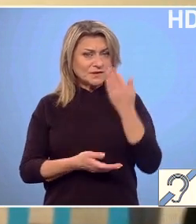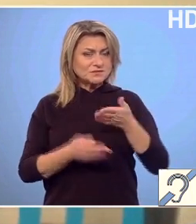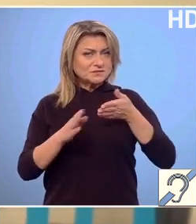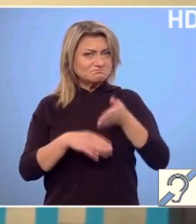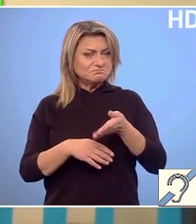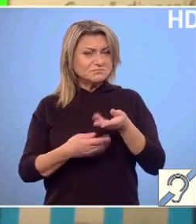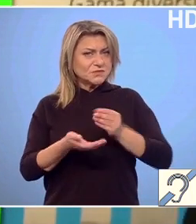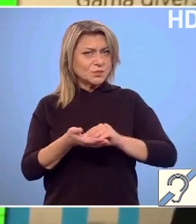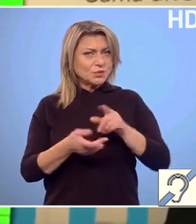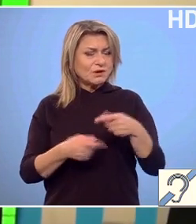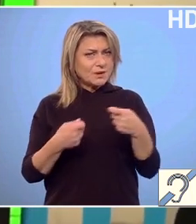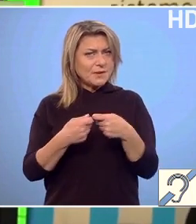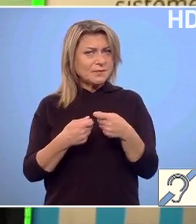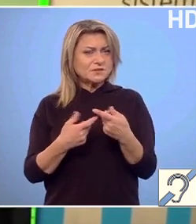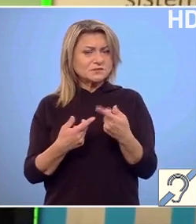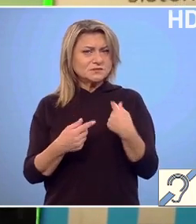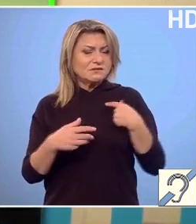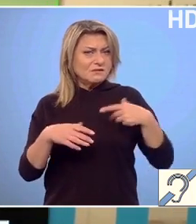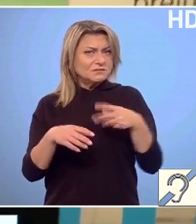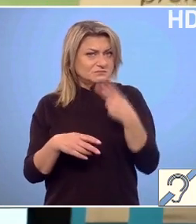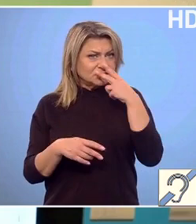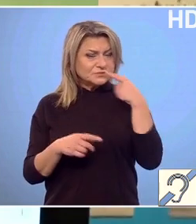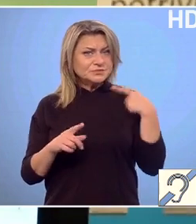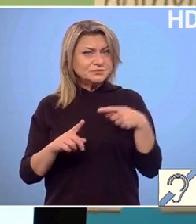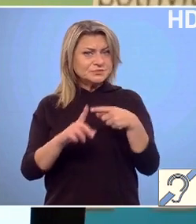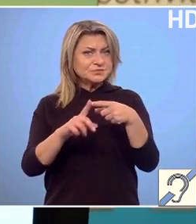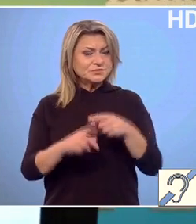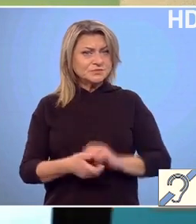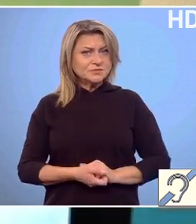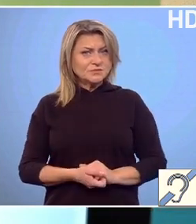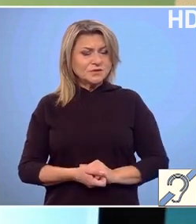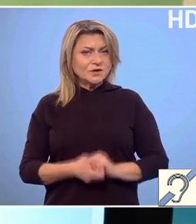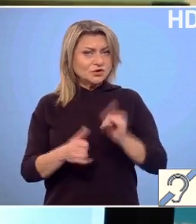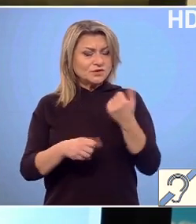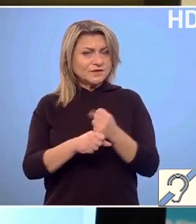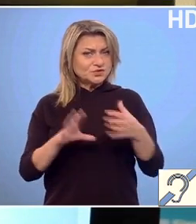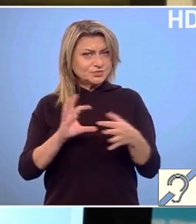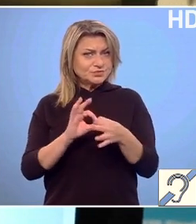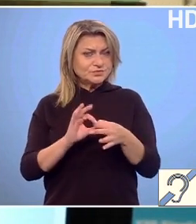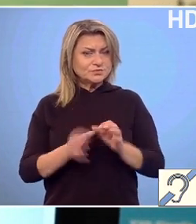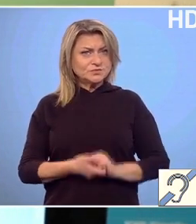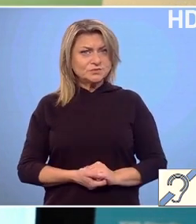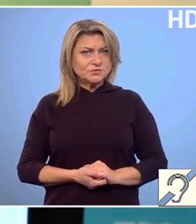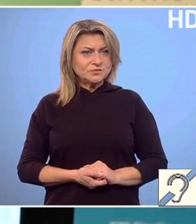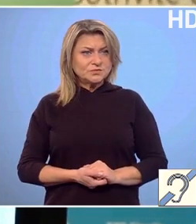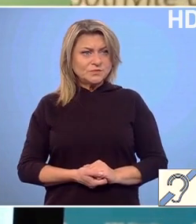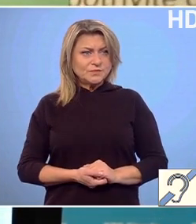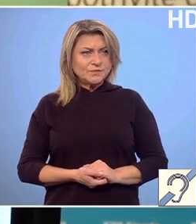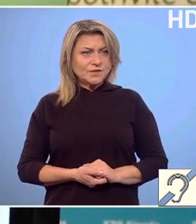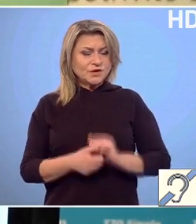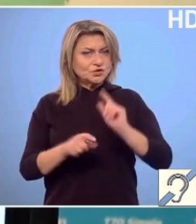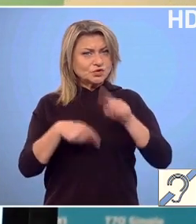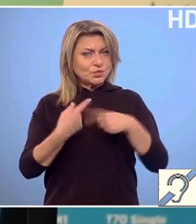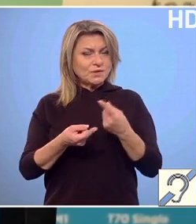introduce în fantă, echipamentul o identifică, caută să o compacteze. A spart-o? Deja a spart-o. Iar